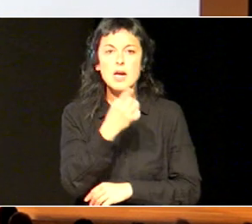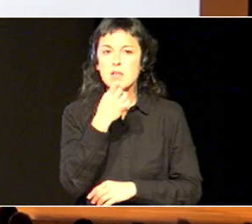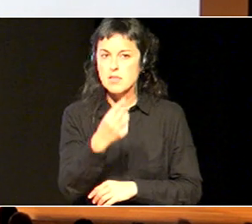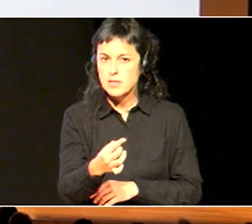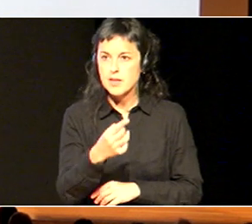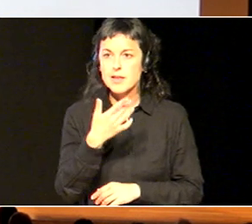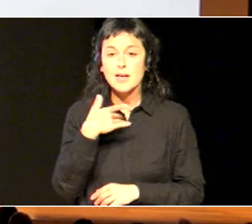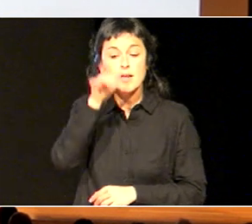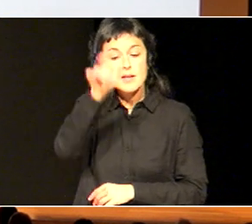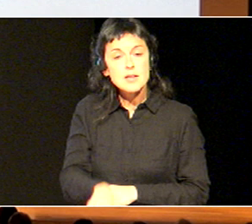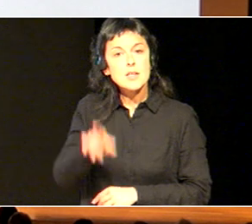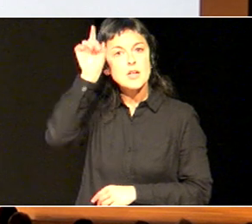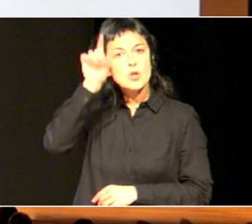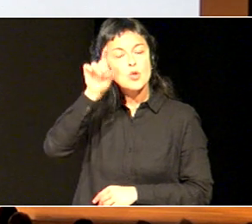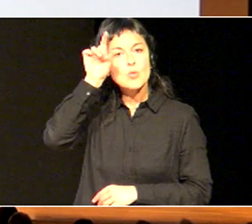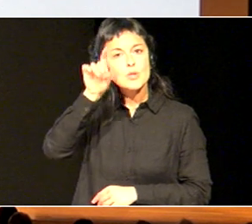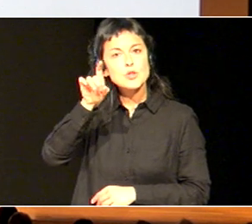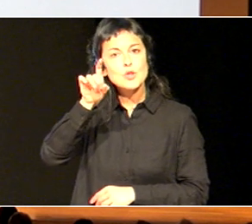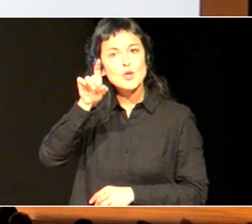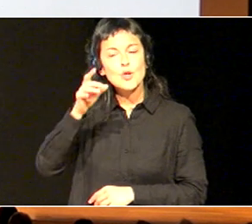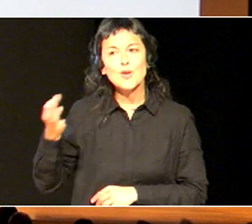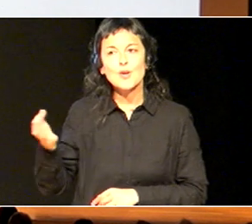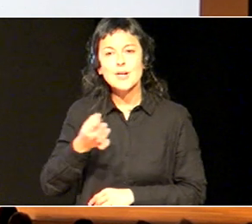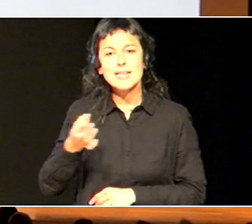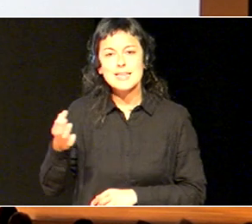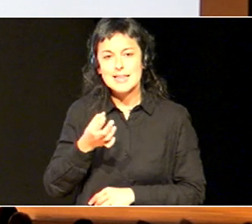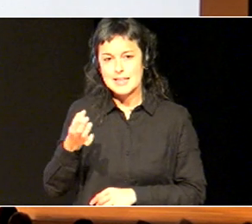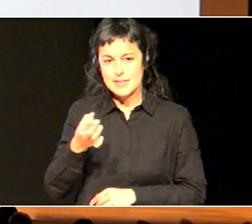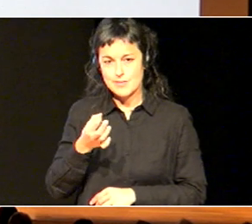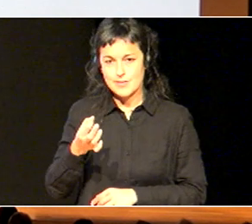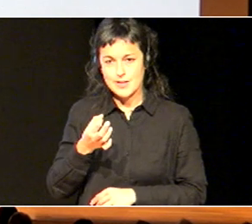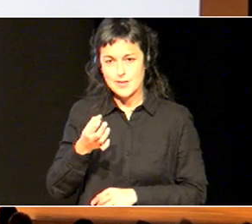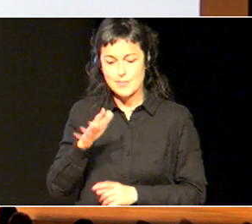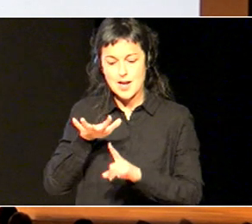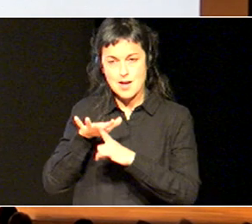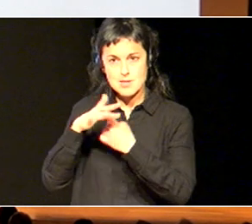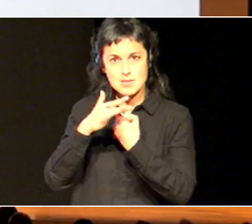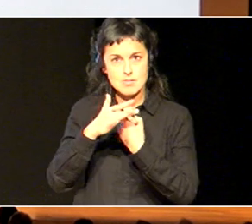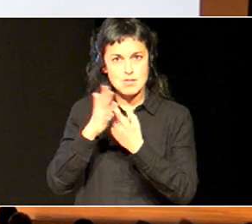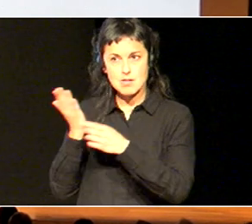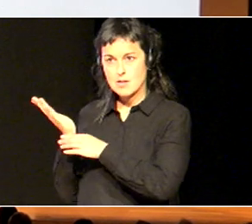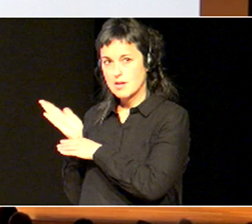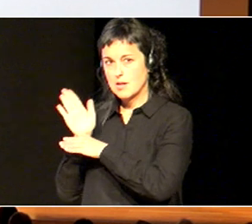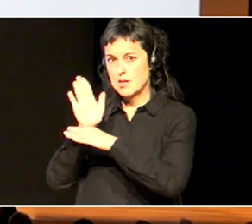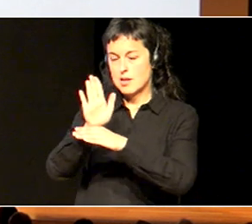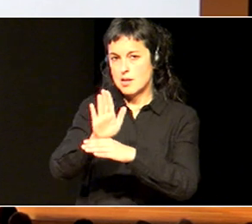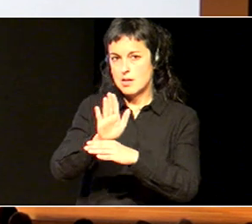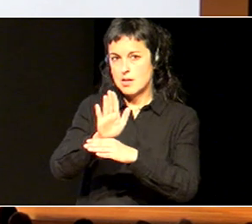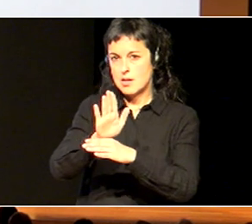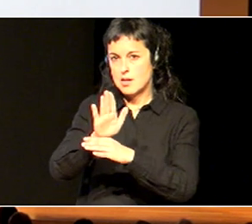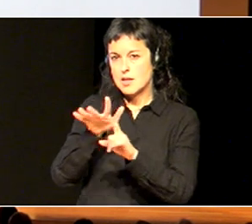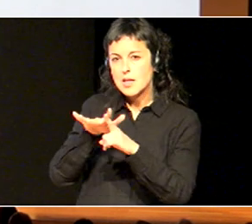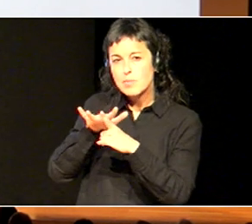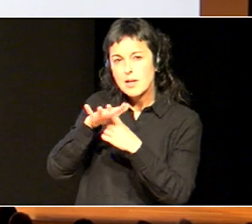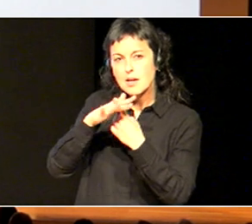gai izan behar dela, eta horre bat ez beha gazten txatezaten dut, gai izan behar dela, egoerak aurkesteko, eta egoera hoietan, disiplina